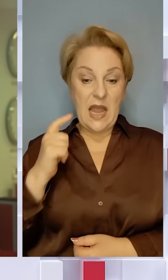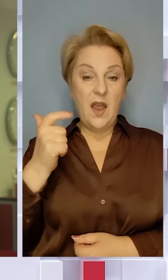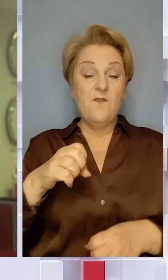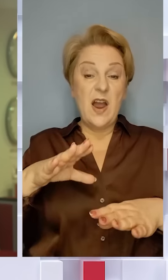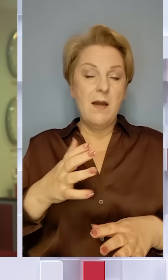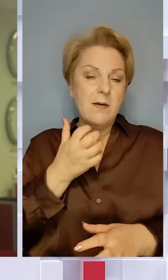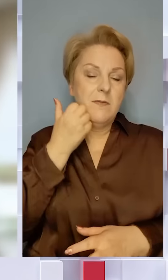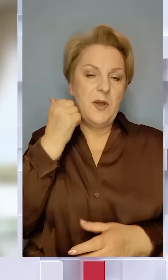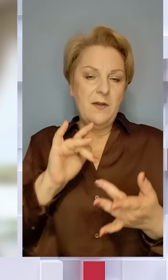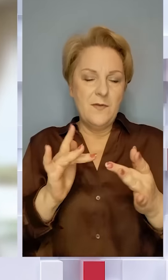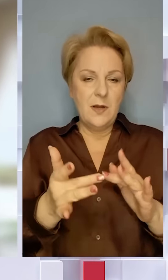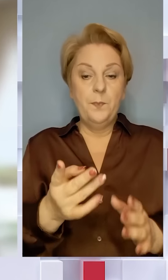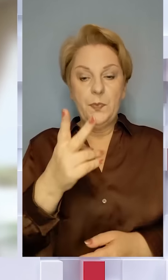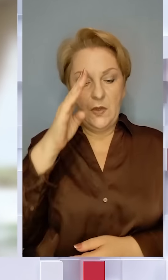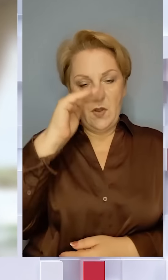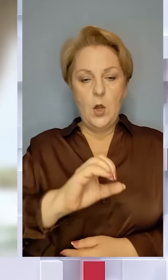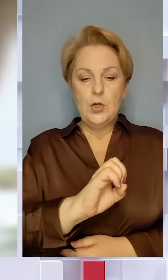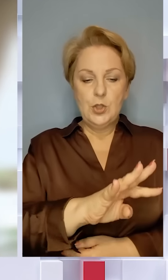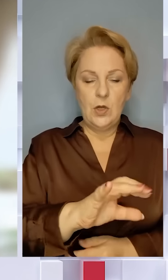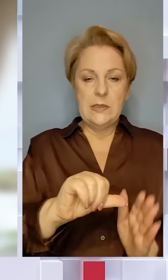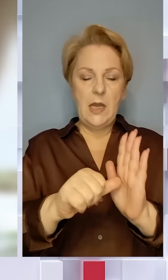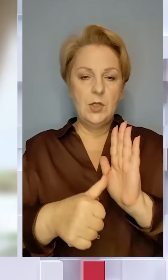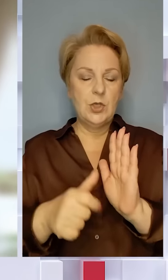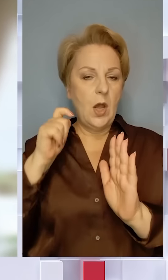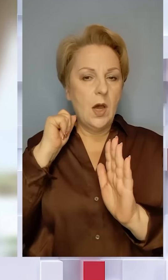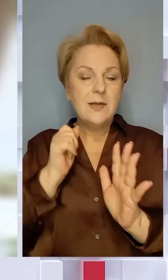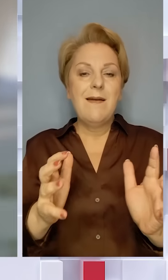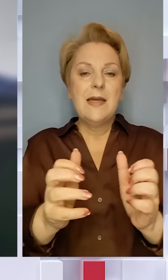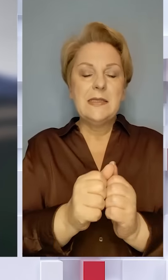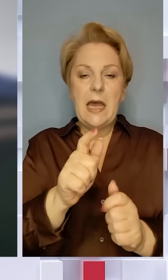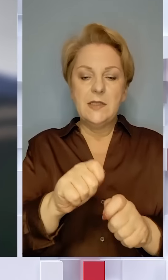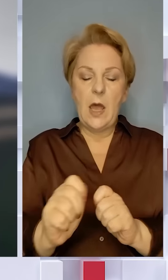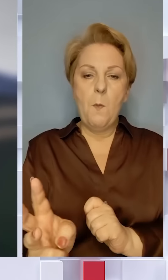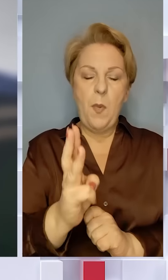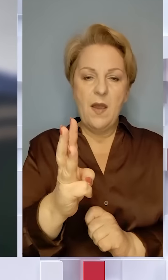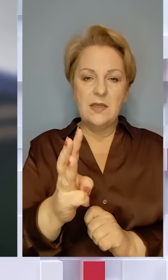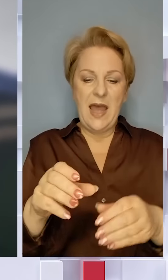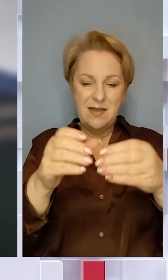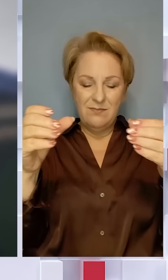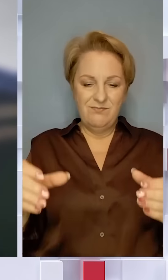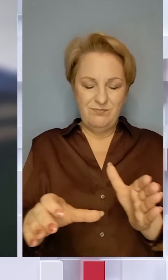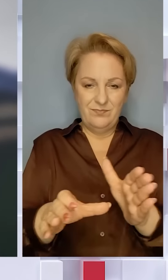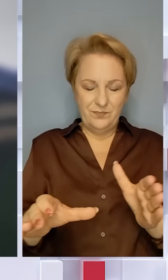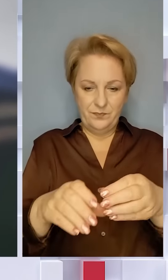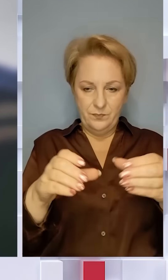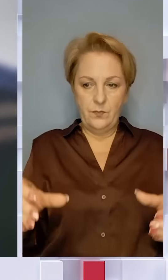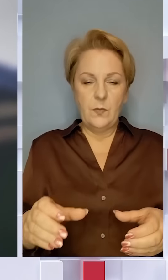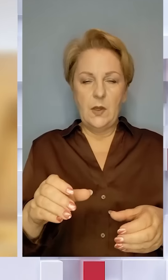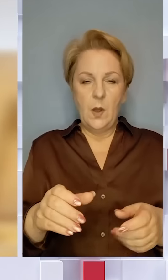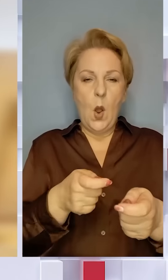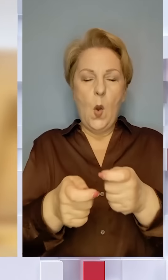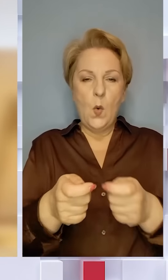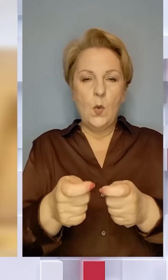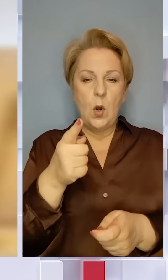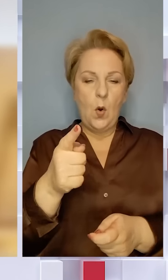вирішили підзаробити в інтернеті. Двох хлопців 14 і 16 років затримали за підпал трансформаторної станції. Куратор одного